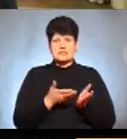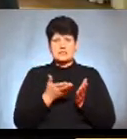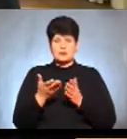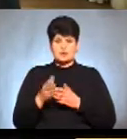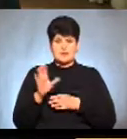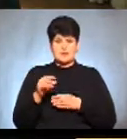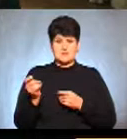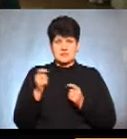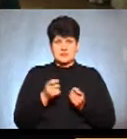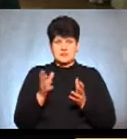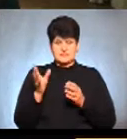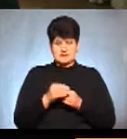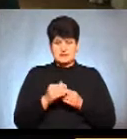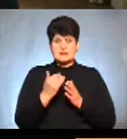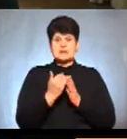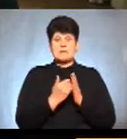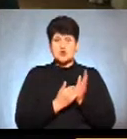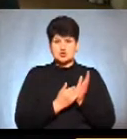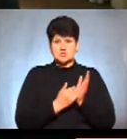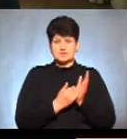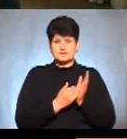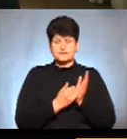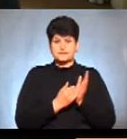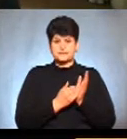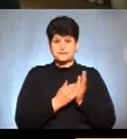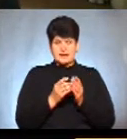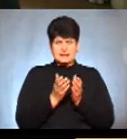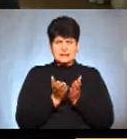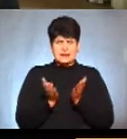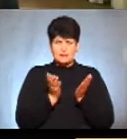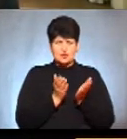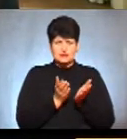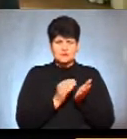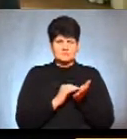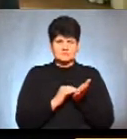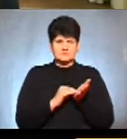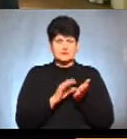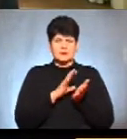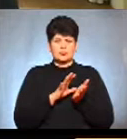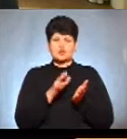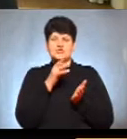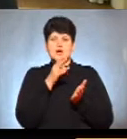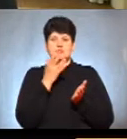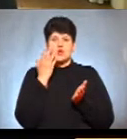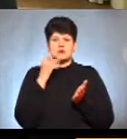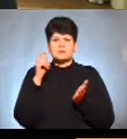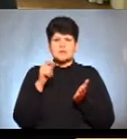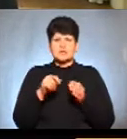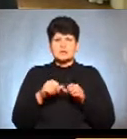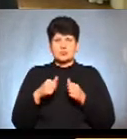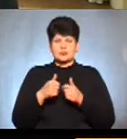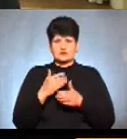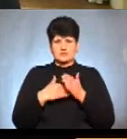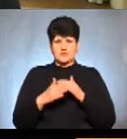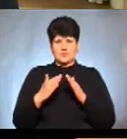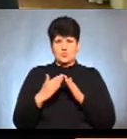всім. І на жудному запрошенні не стояв час, коли приїде ця комісія до інваліда